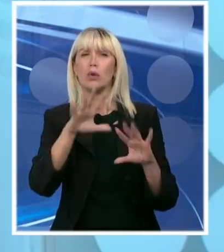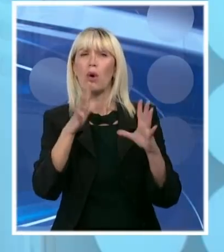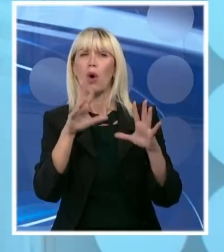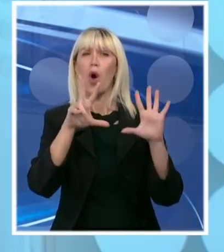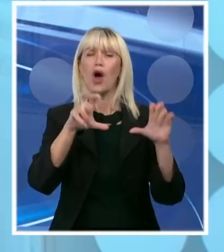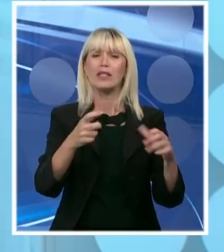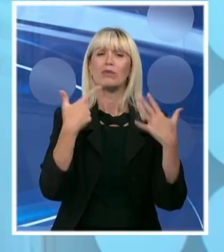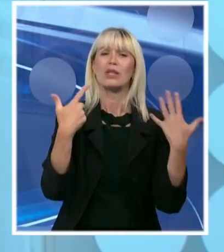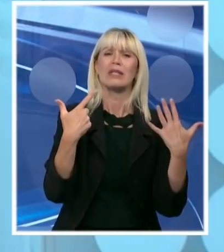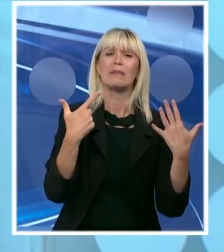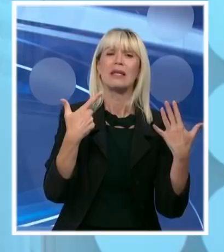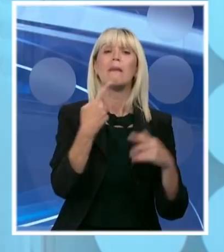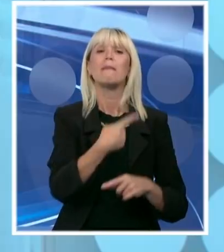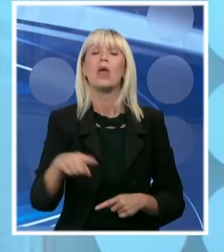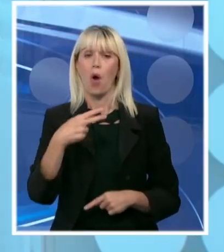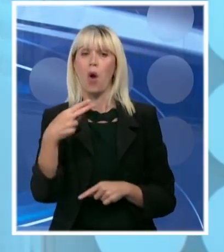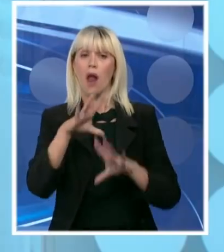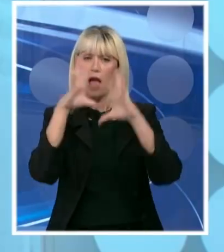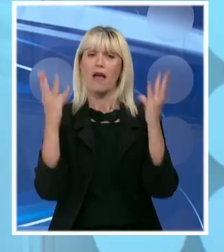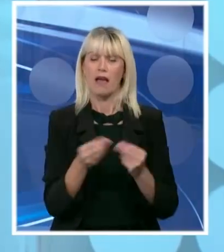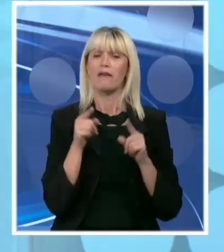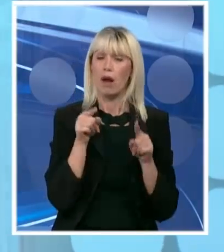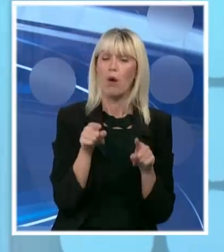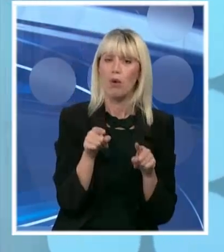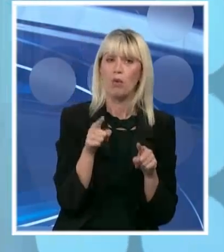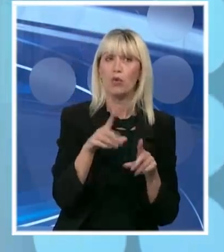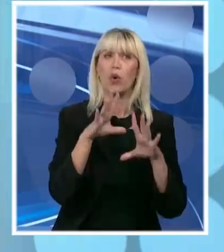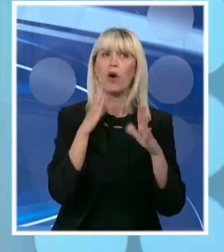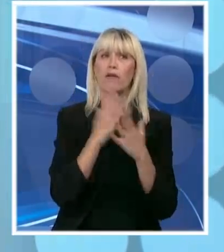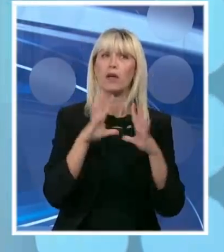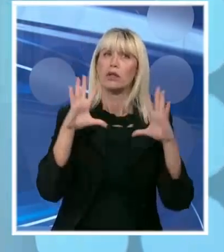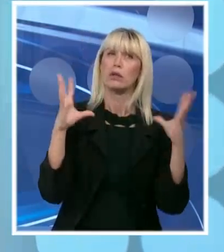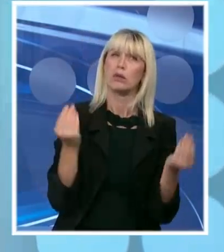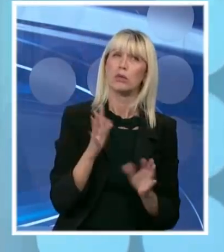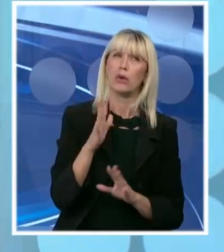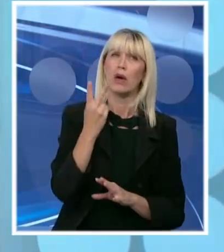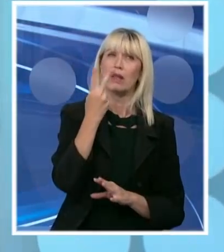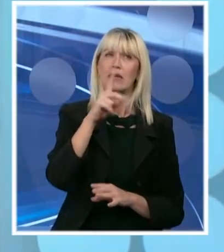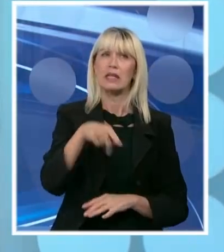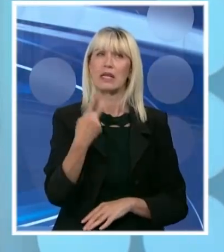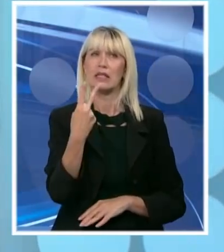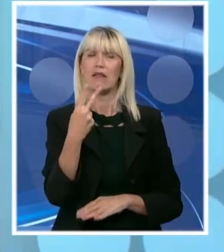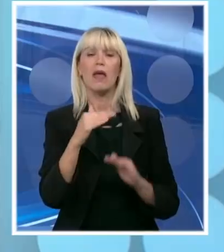870 miliona evra. To je već negde oko okvirno 2,2 milijarde. Da li smo